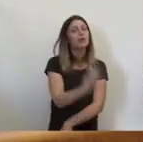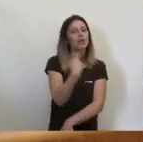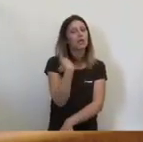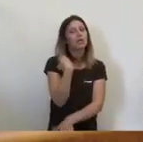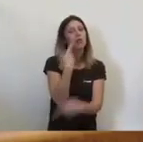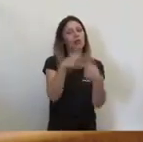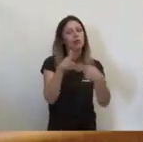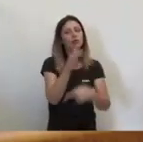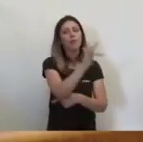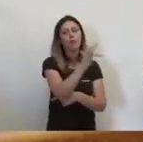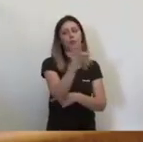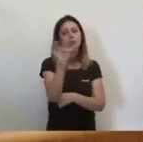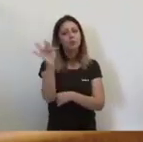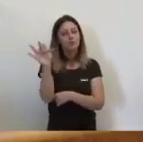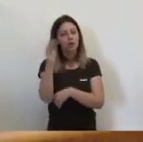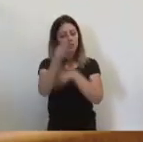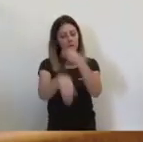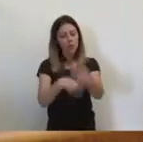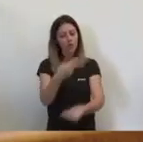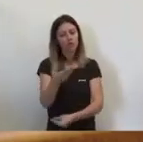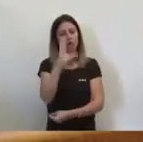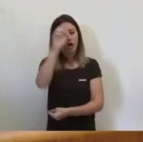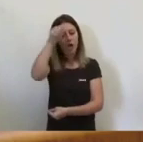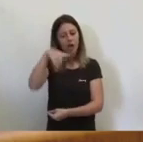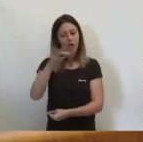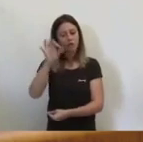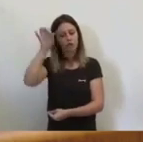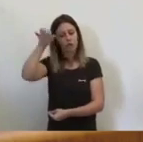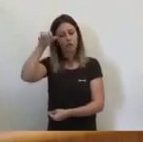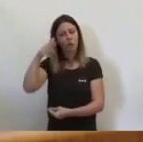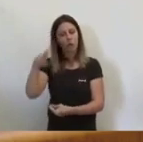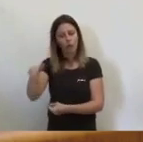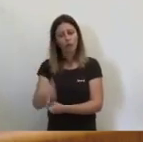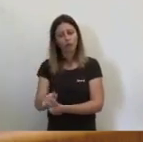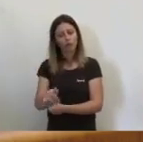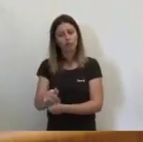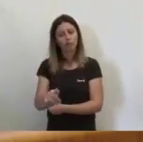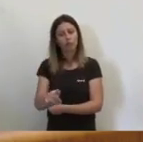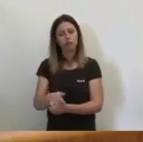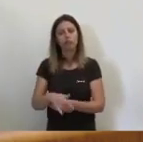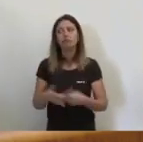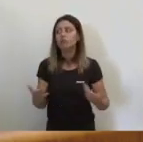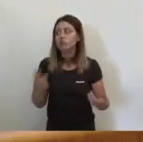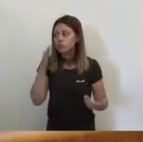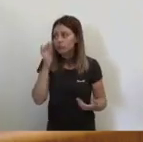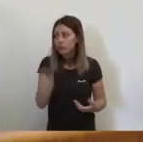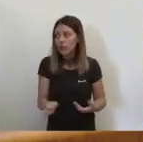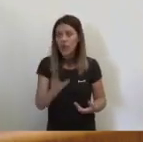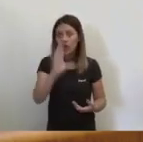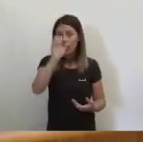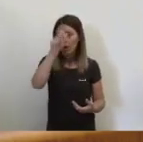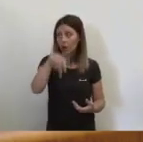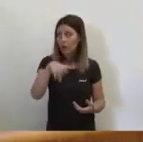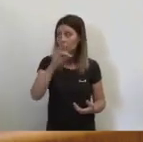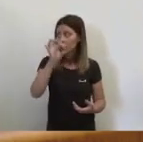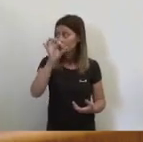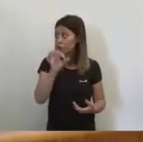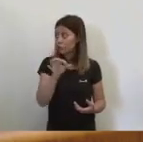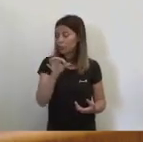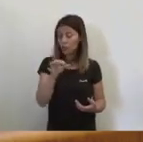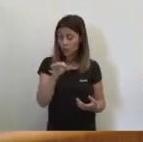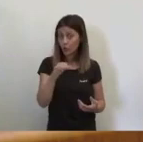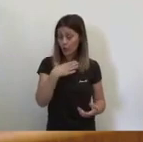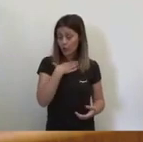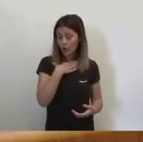positives que fent el que ha fet el senyor Cantó avui. li dic una cosa de veritat el senyor Cantó, per exemple, no seria